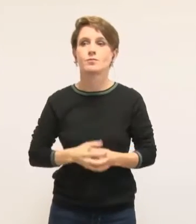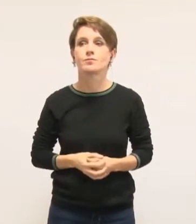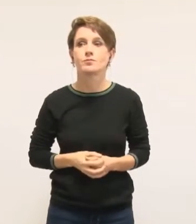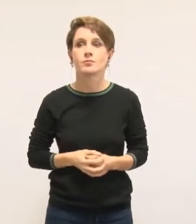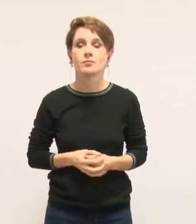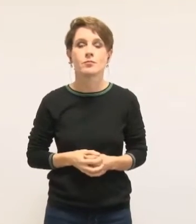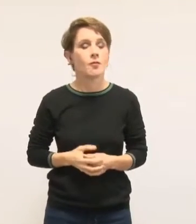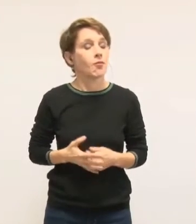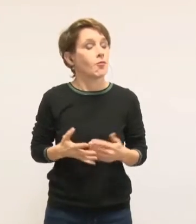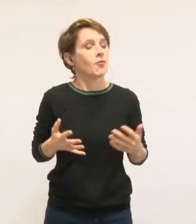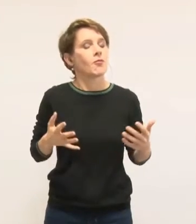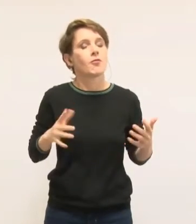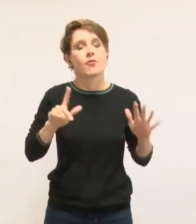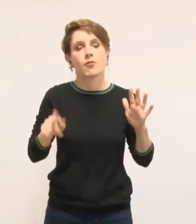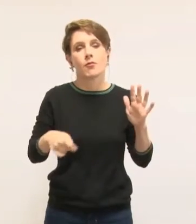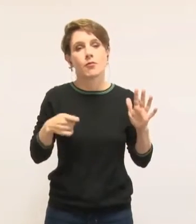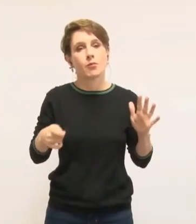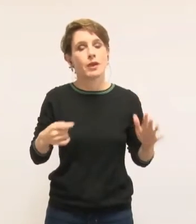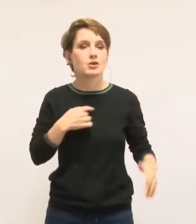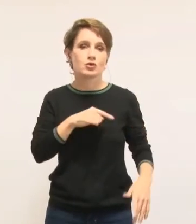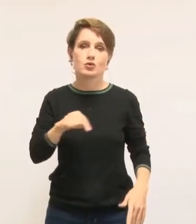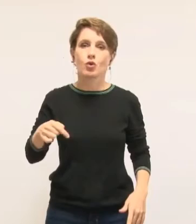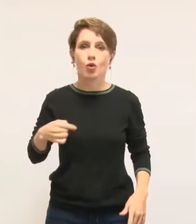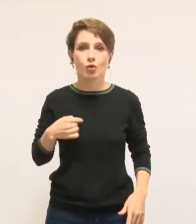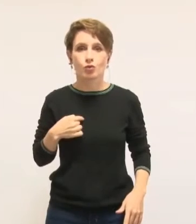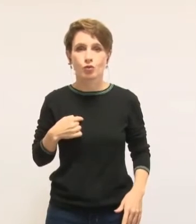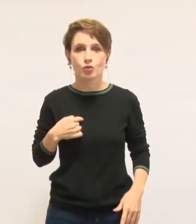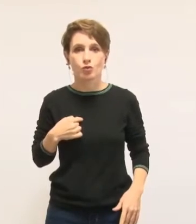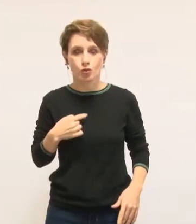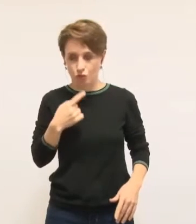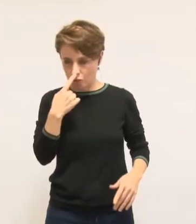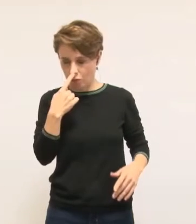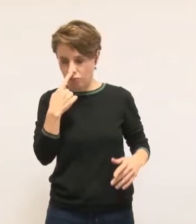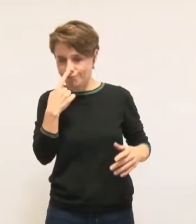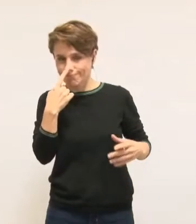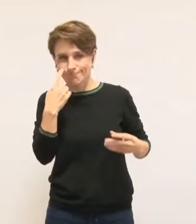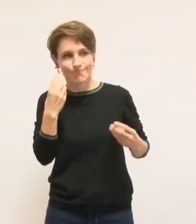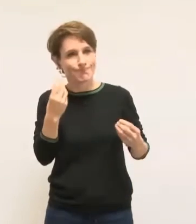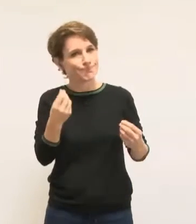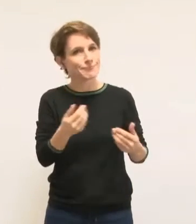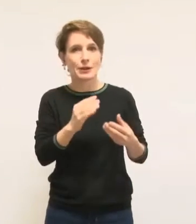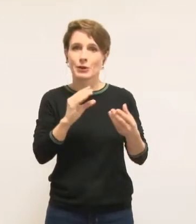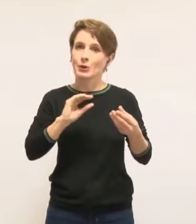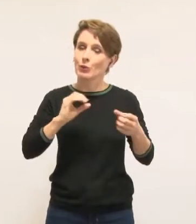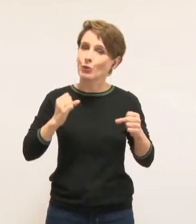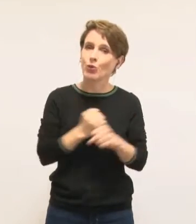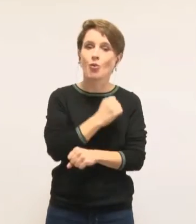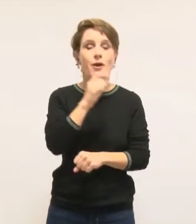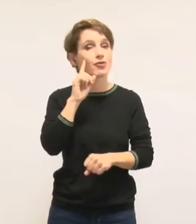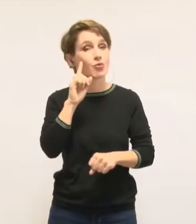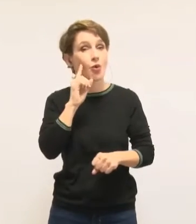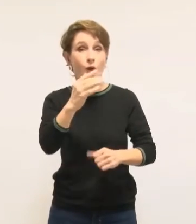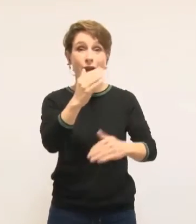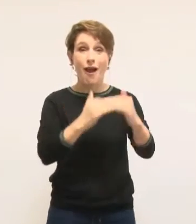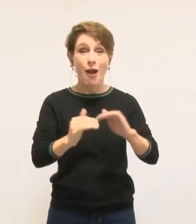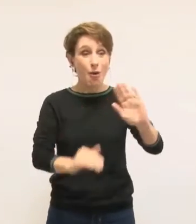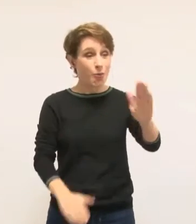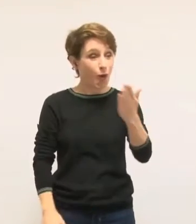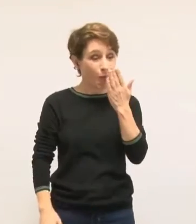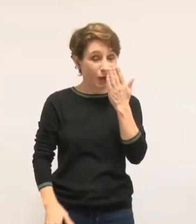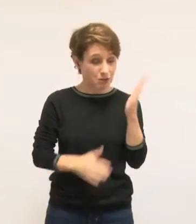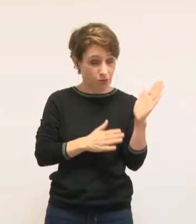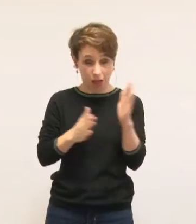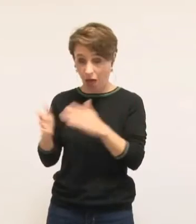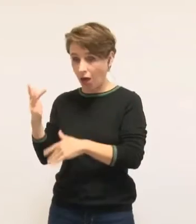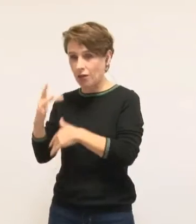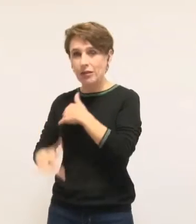que trouver un peu tardif la présentation de ce plan parce qu'il vient en toute fin de mandat. Avec 20%